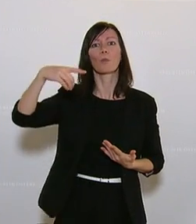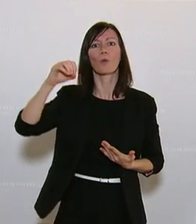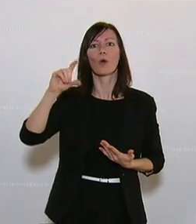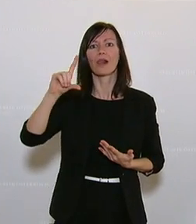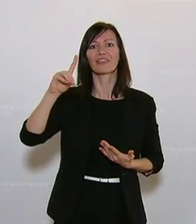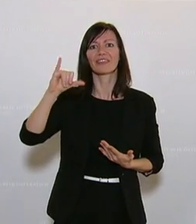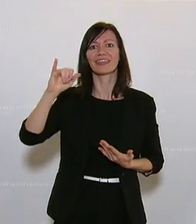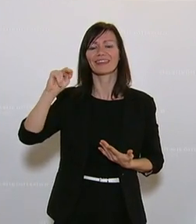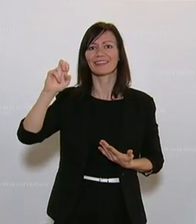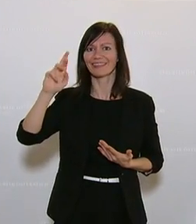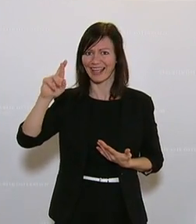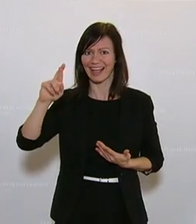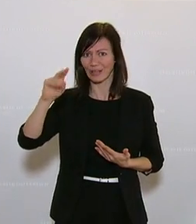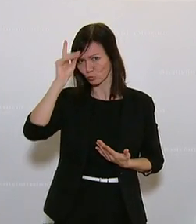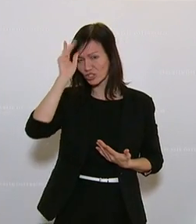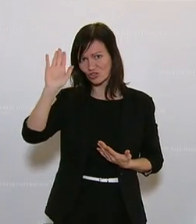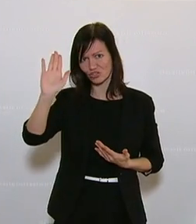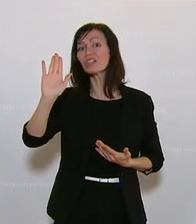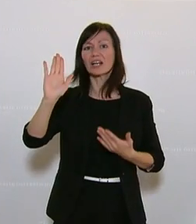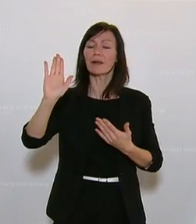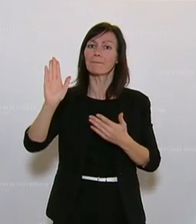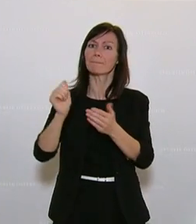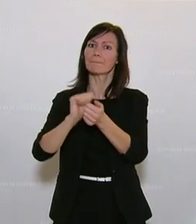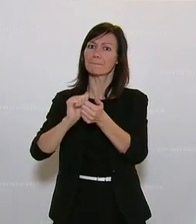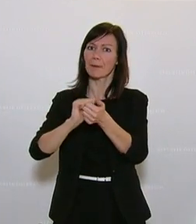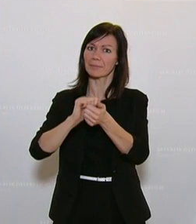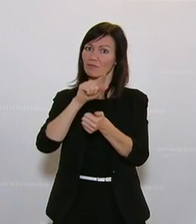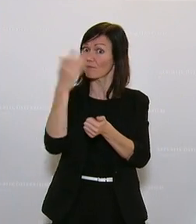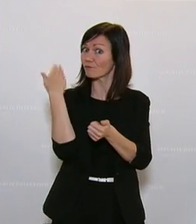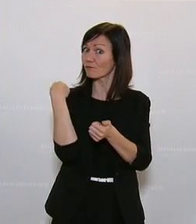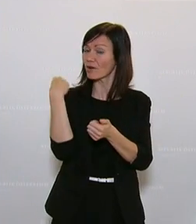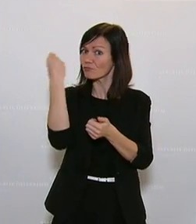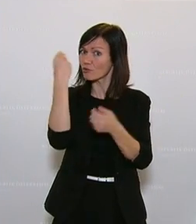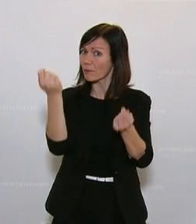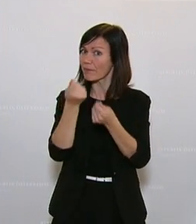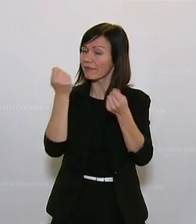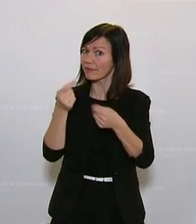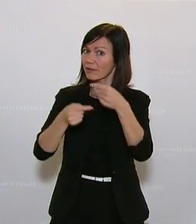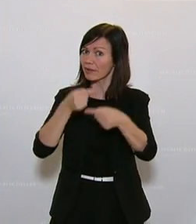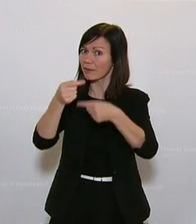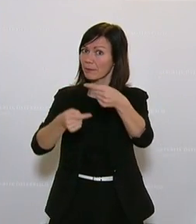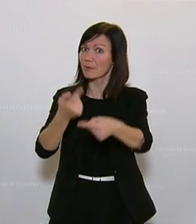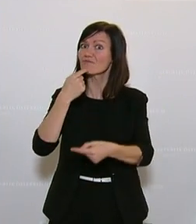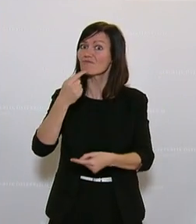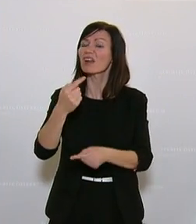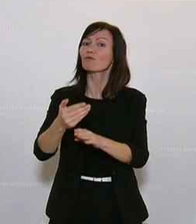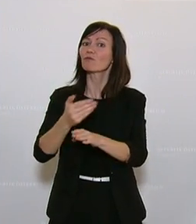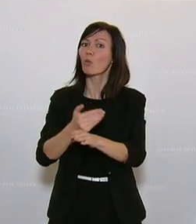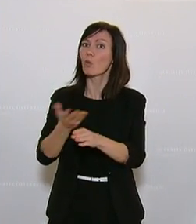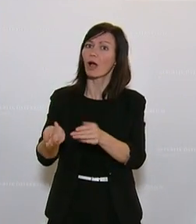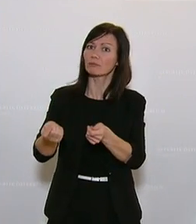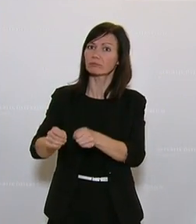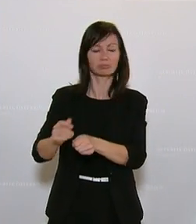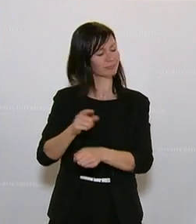dem deutschen Leopoldina-Papier, wo die Schulen ja alle in Betrieb waren und man dort gesagt hat, machen wir sie ein bisschen früher Schluss,